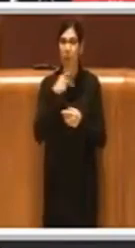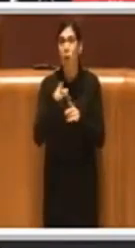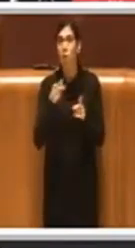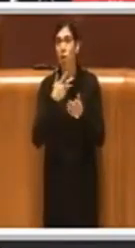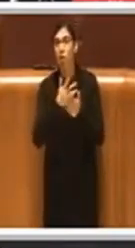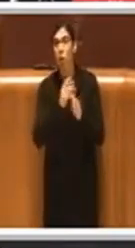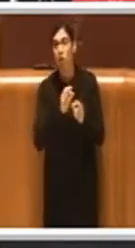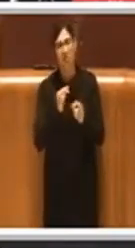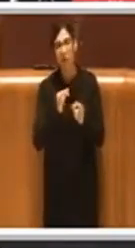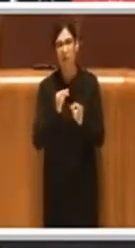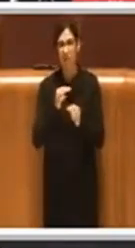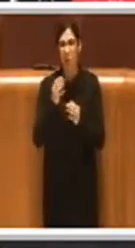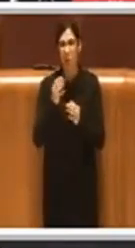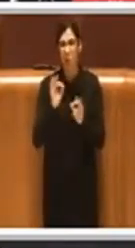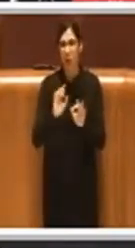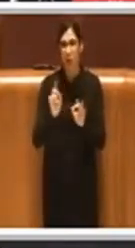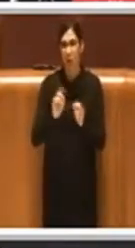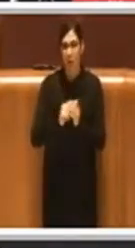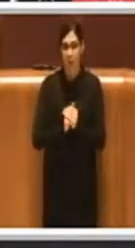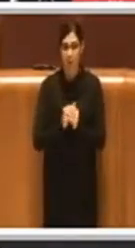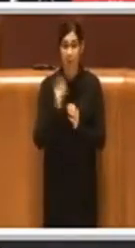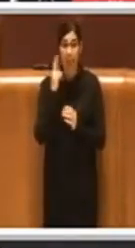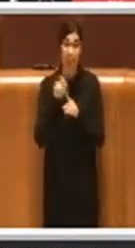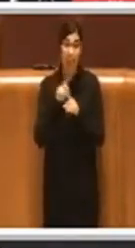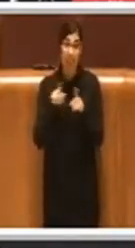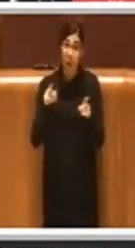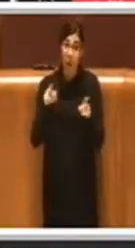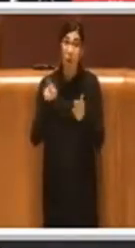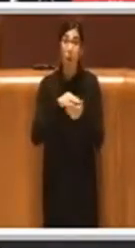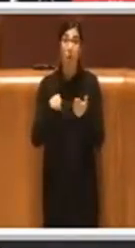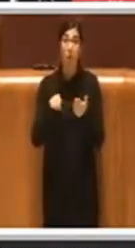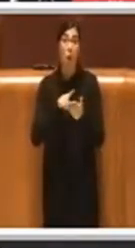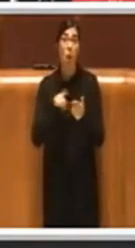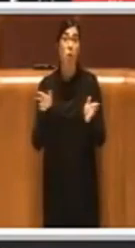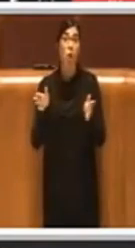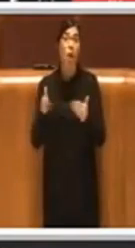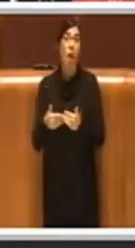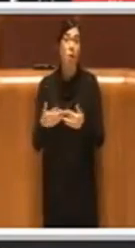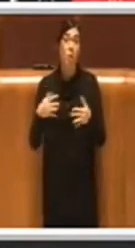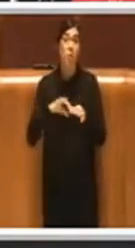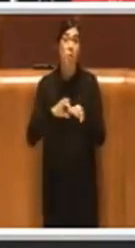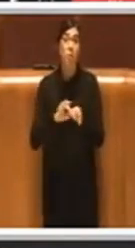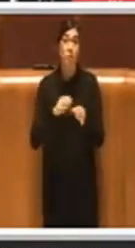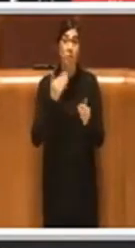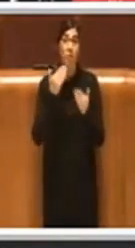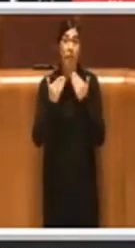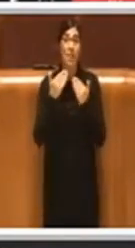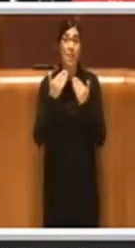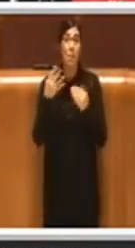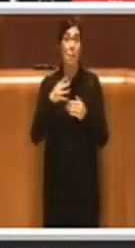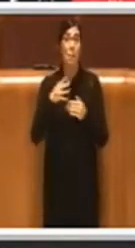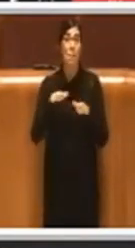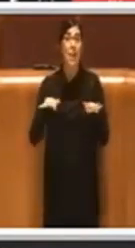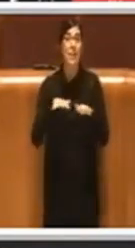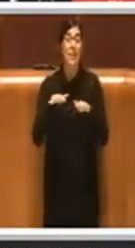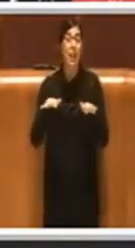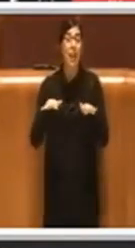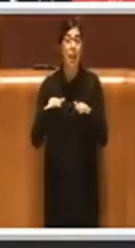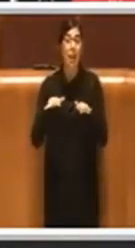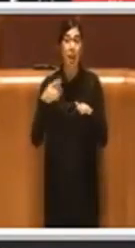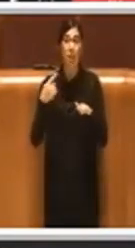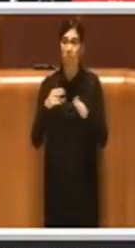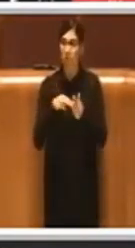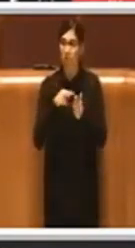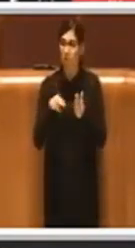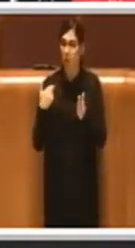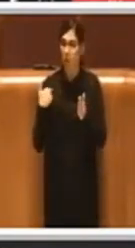ricordo appunto il voto di quest'aula per quanto riguarda l'Assemblea del Mediterraneo, che è stata votata poco